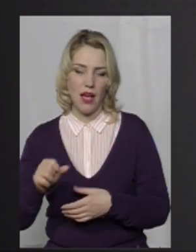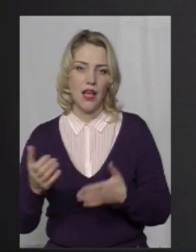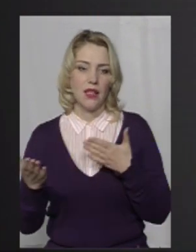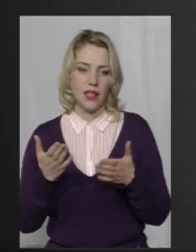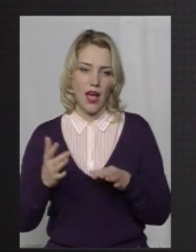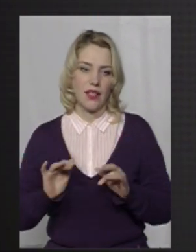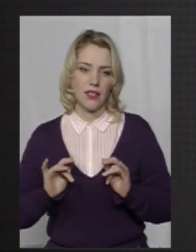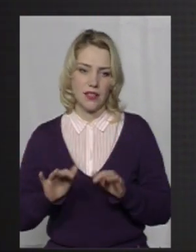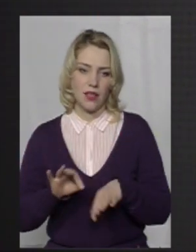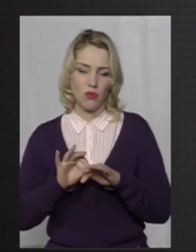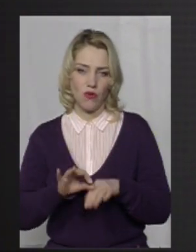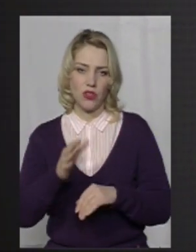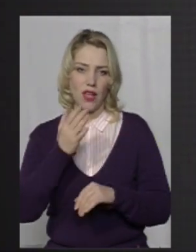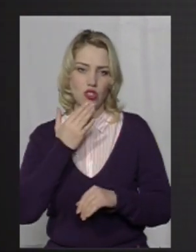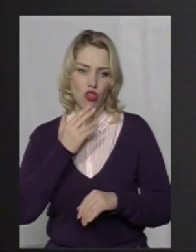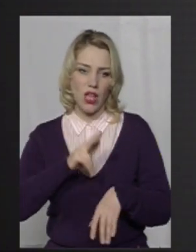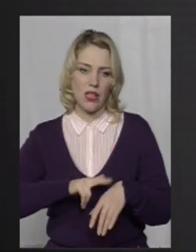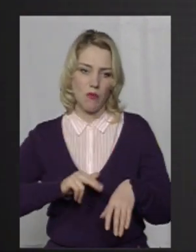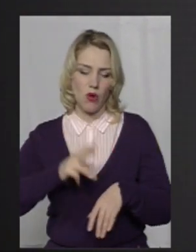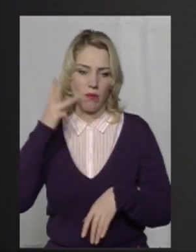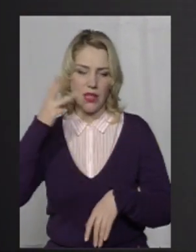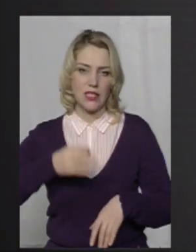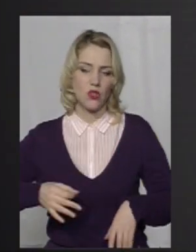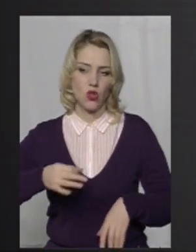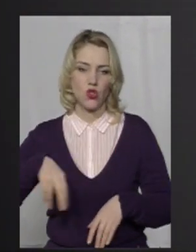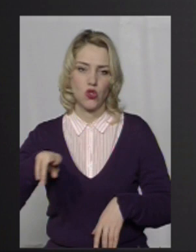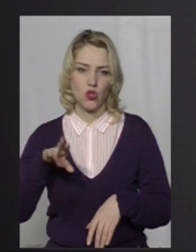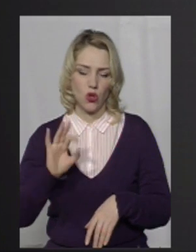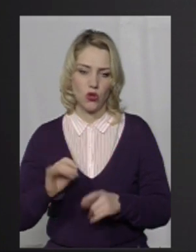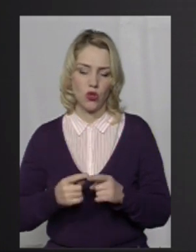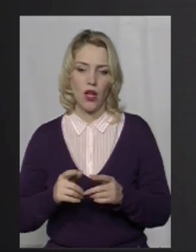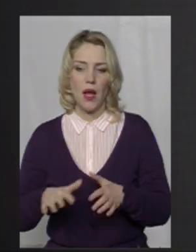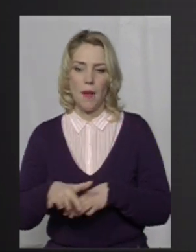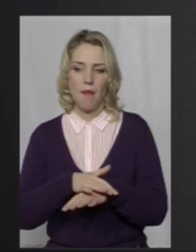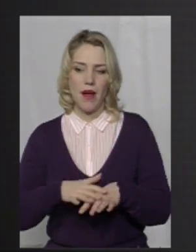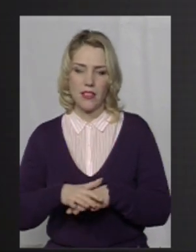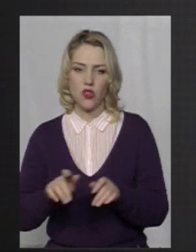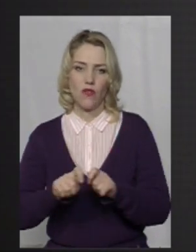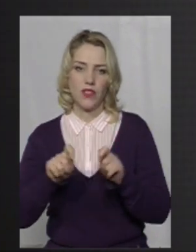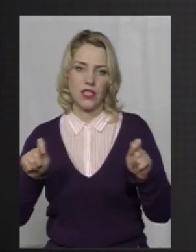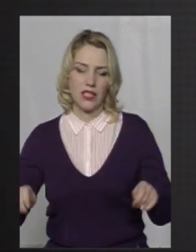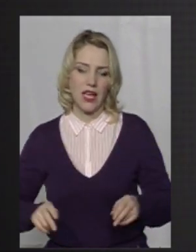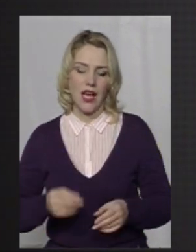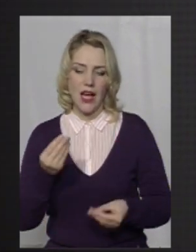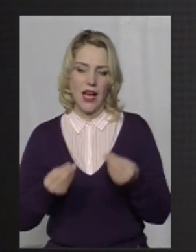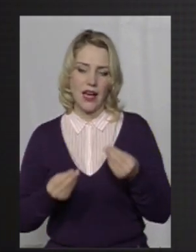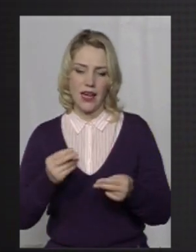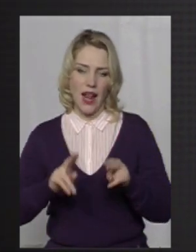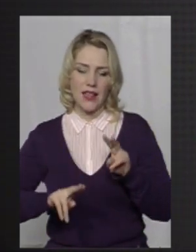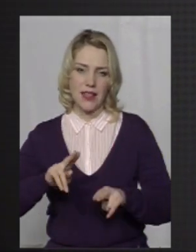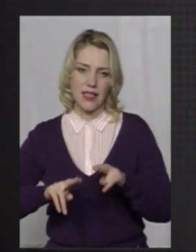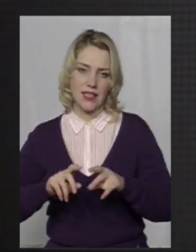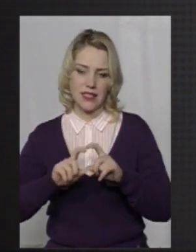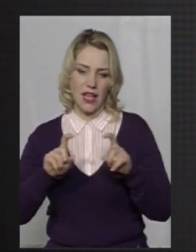Кам'янець-Подільський вибор Гральних закладів під виглядом